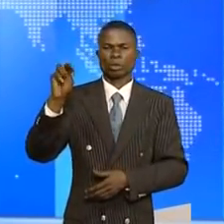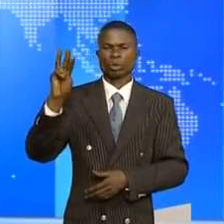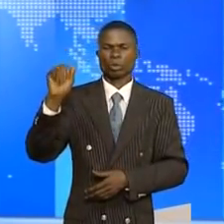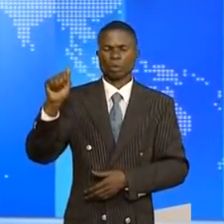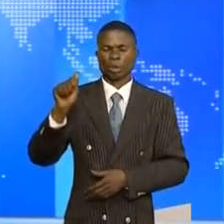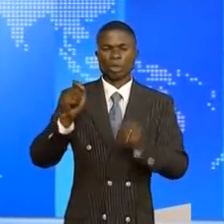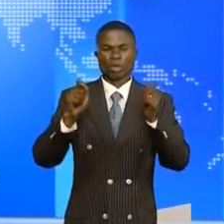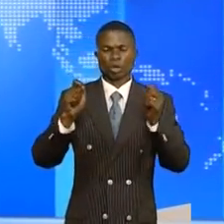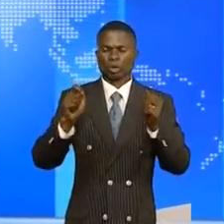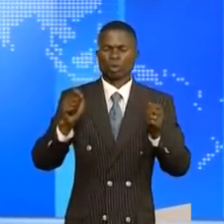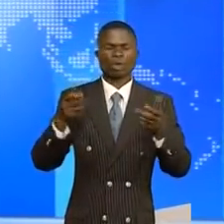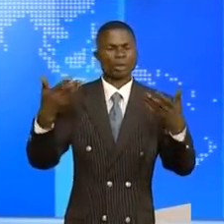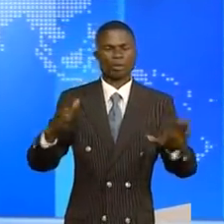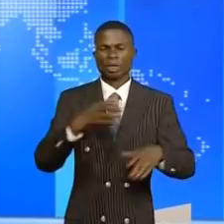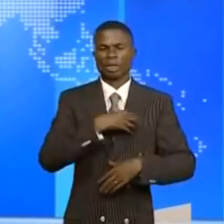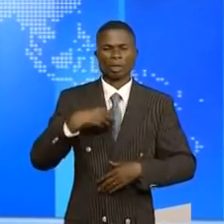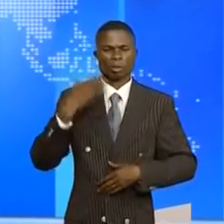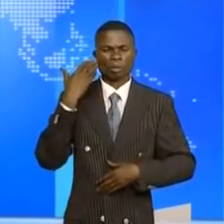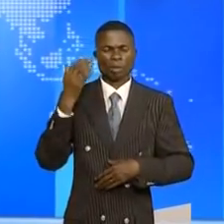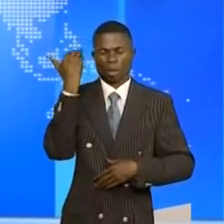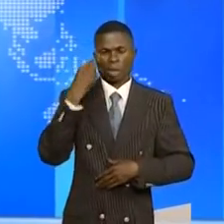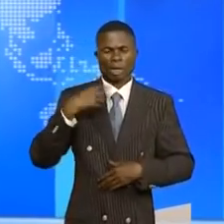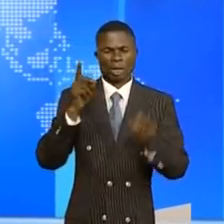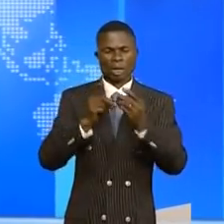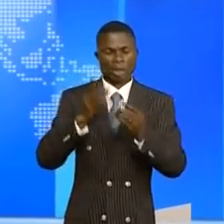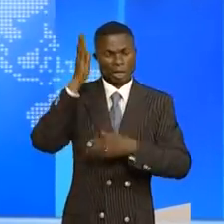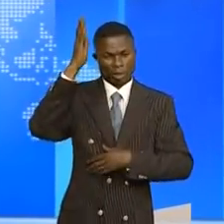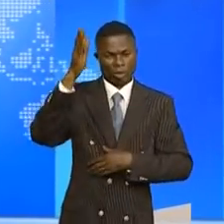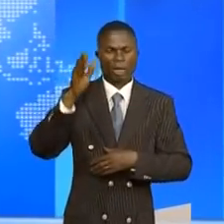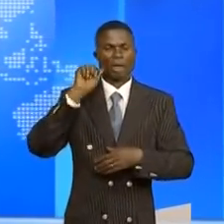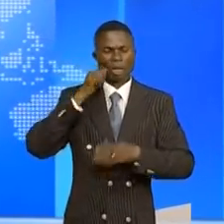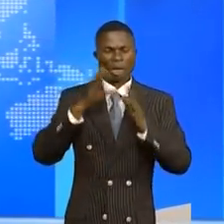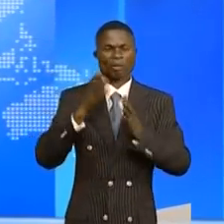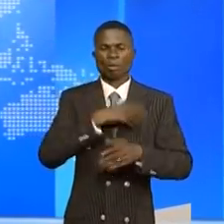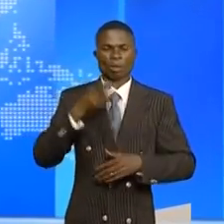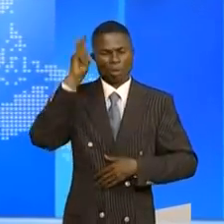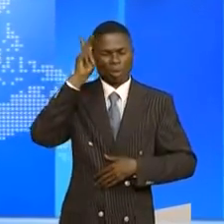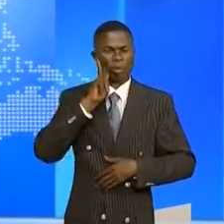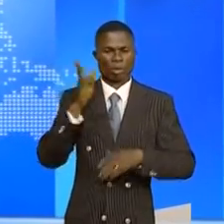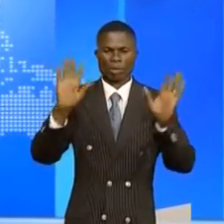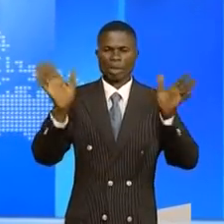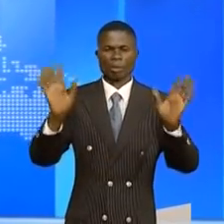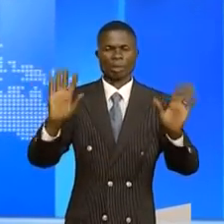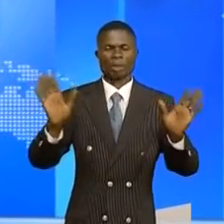Face au journal, mesdames, messieurs, merci de l'avoir suivi. Je vous retrouve le vendredi prochain. D'ici la partie, bien revoir.